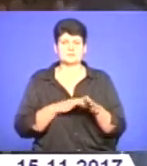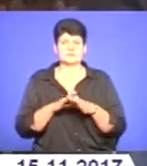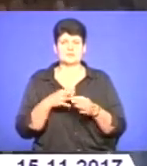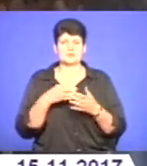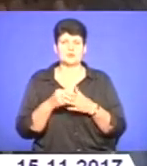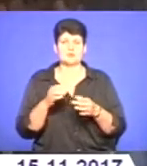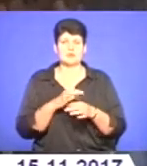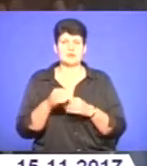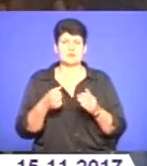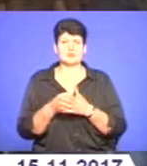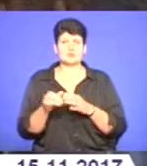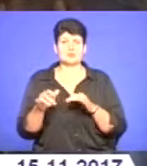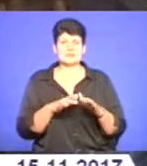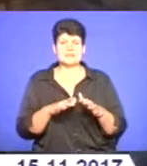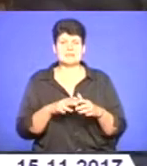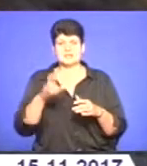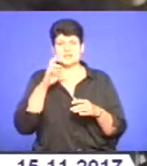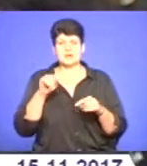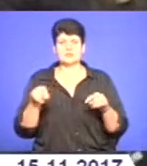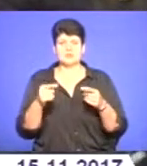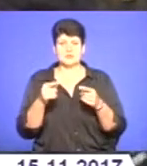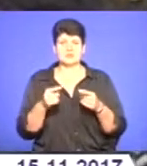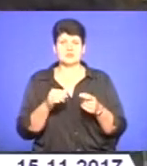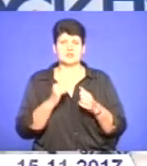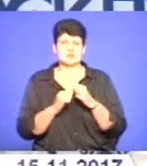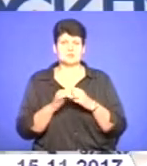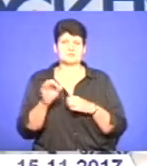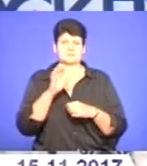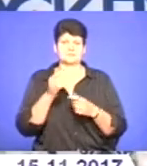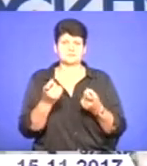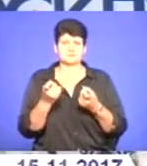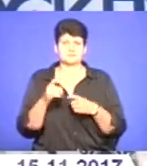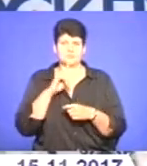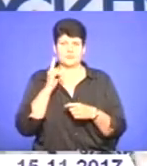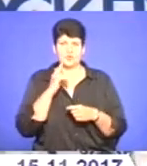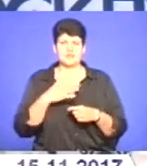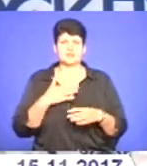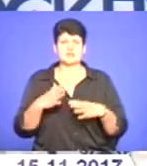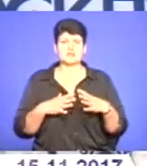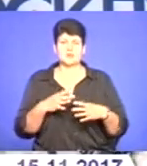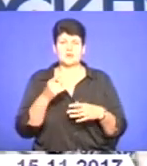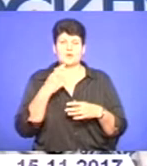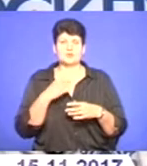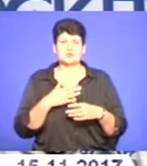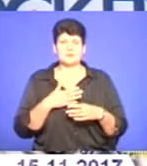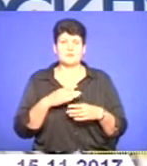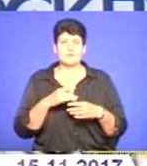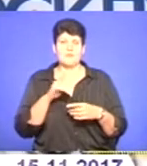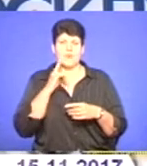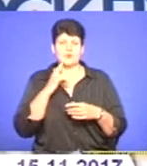проєктів і до процесів державотворення часто залучають молодь. Наші тренери переконані, що саме молодь є